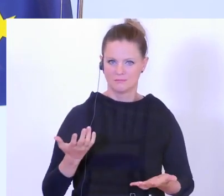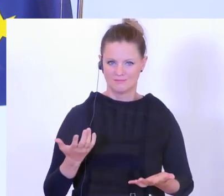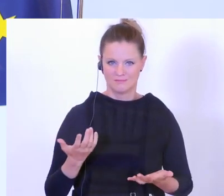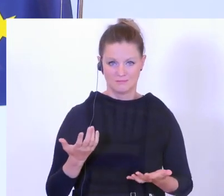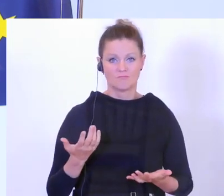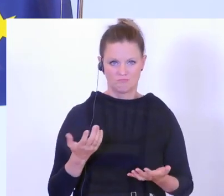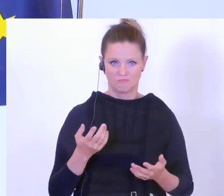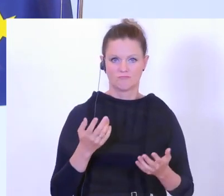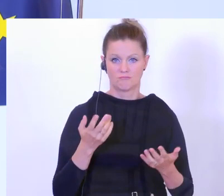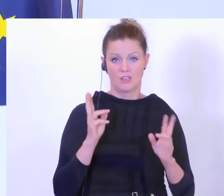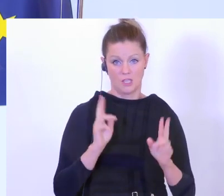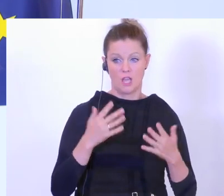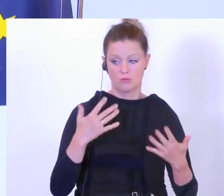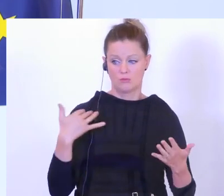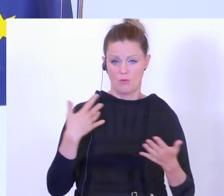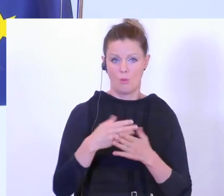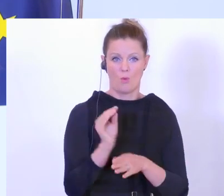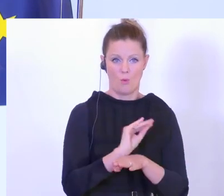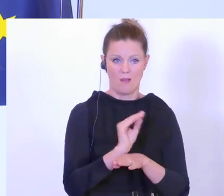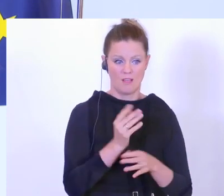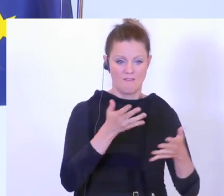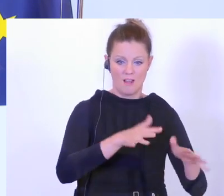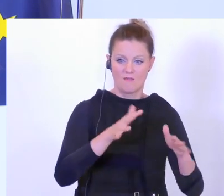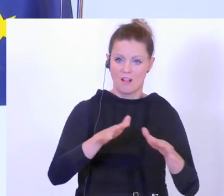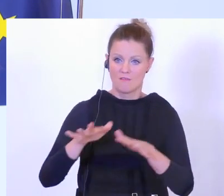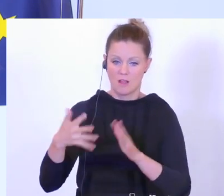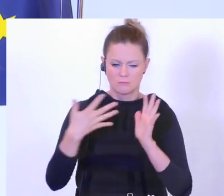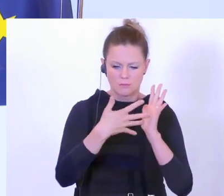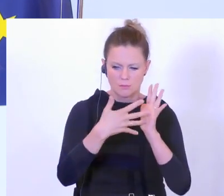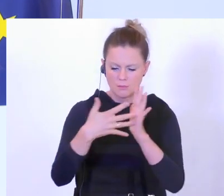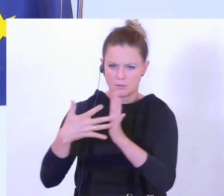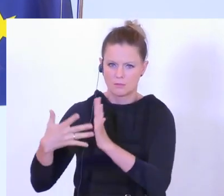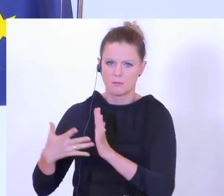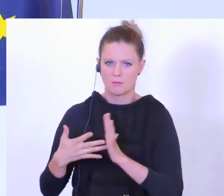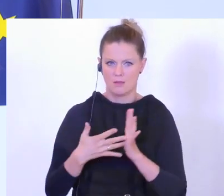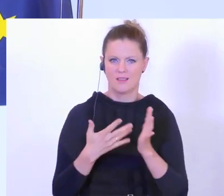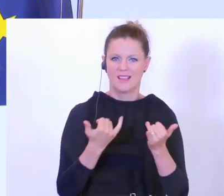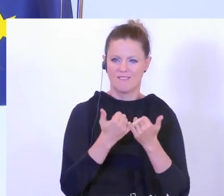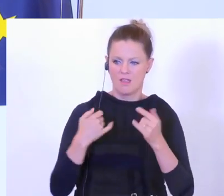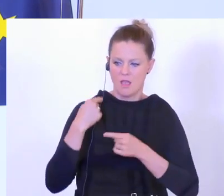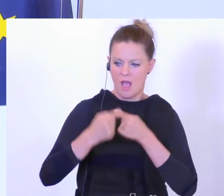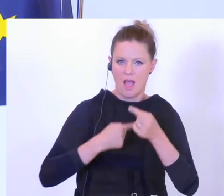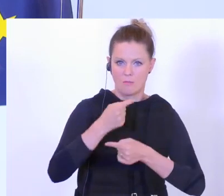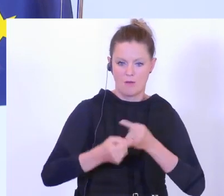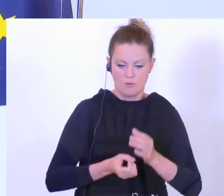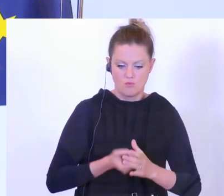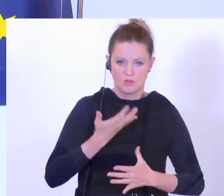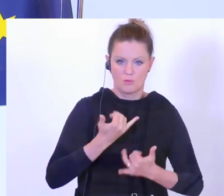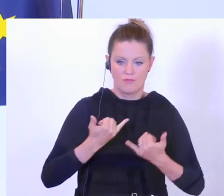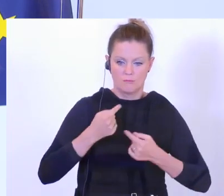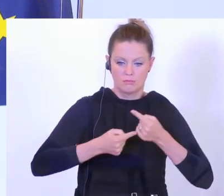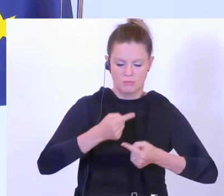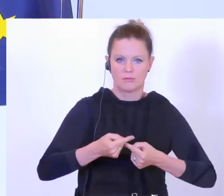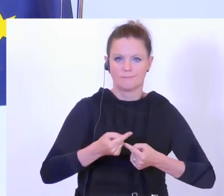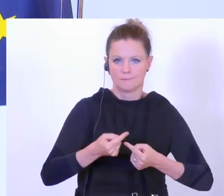das ist durchaus beobachtbar, wenn man in jedem einzelnen Fall überprüft, wie dieses Delikt entstanden ist. Bei